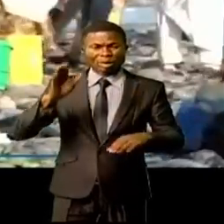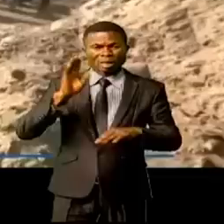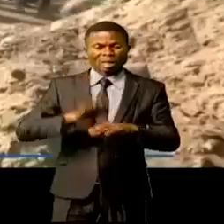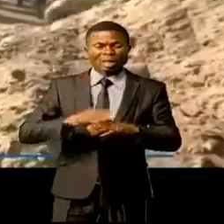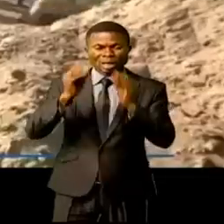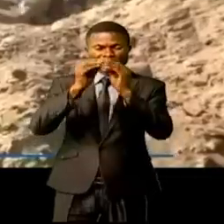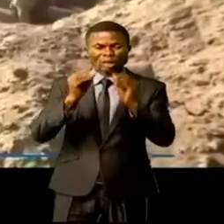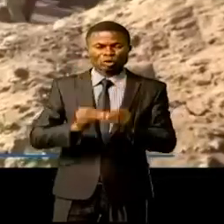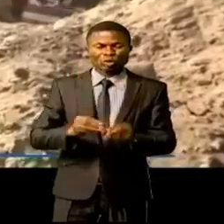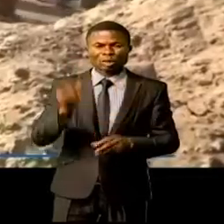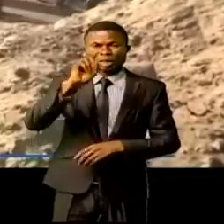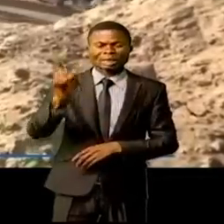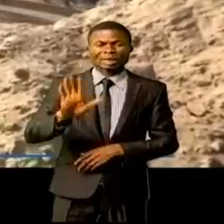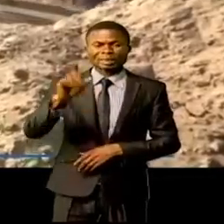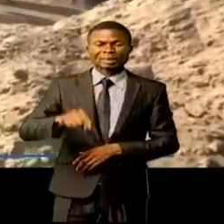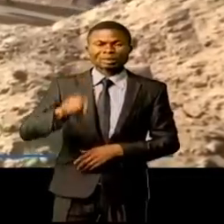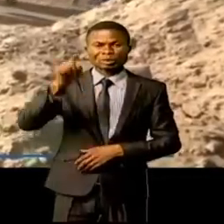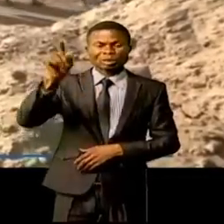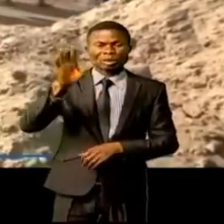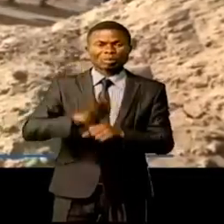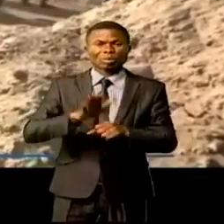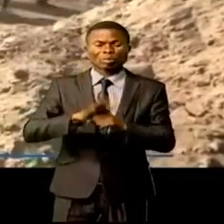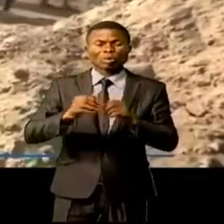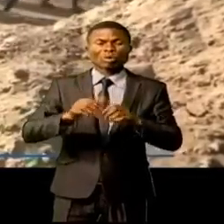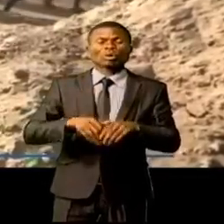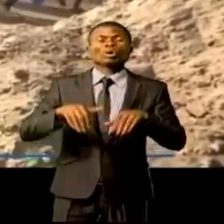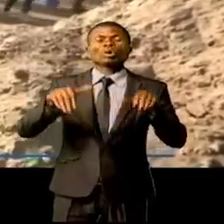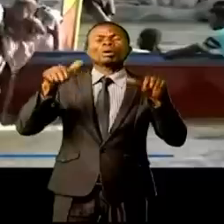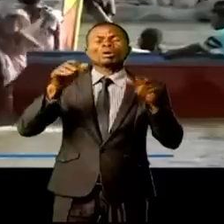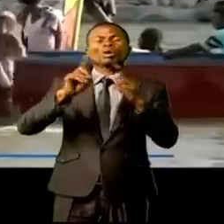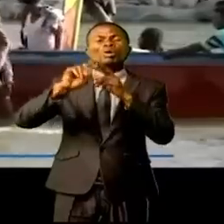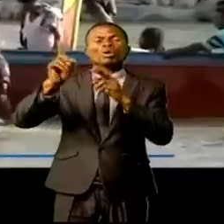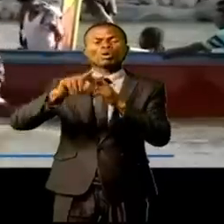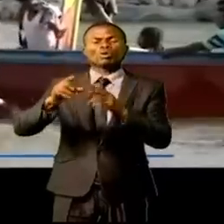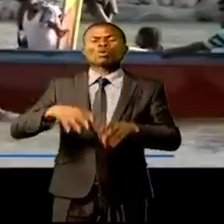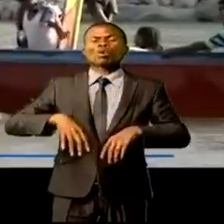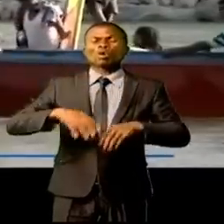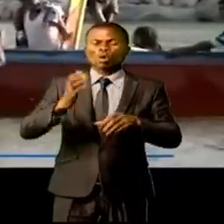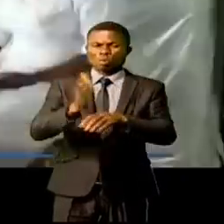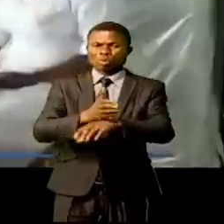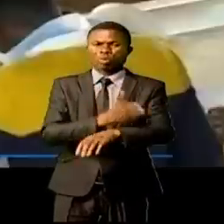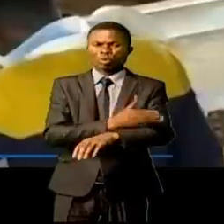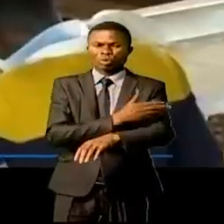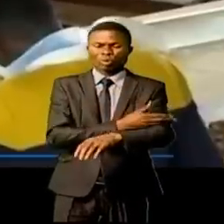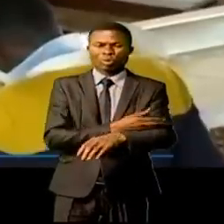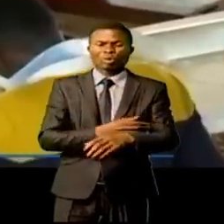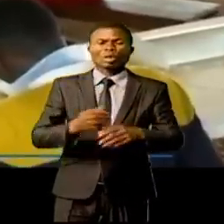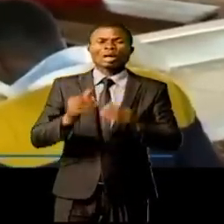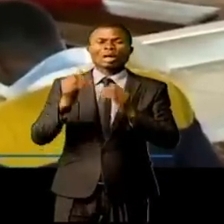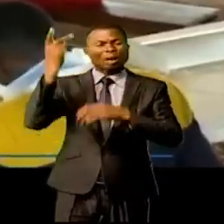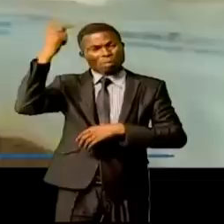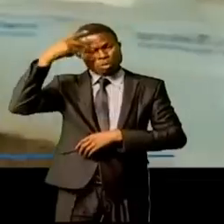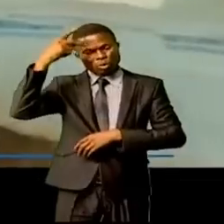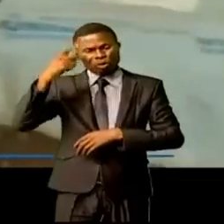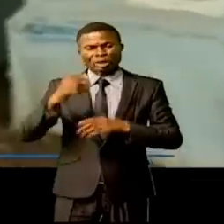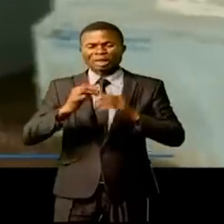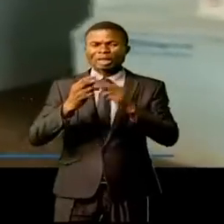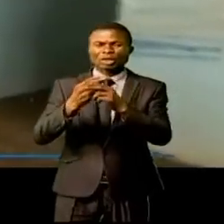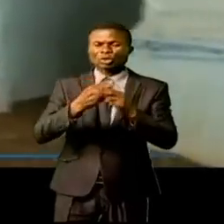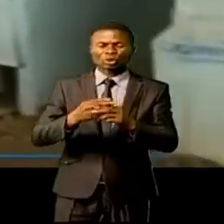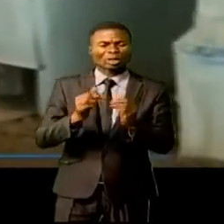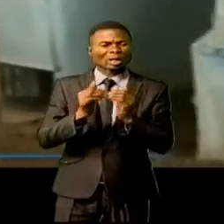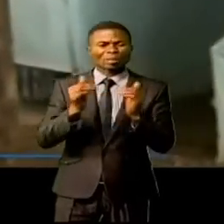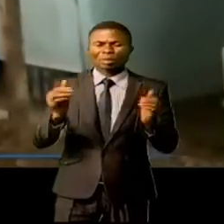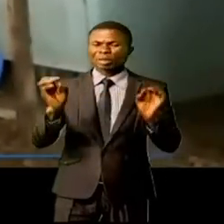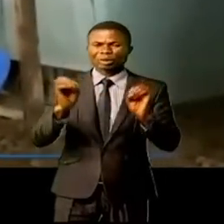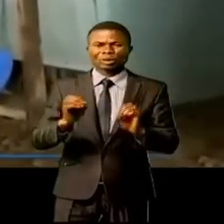35 millions. Le nombre de réfugiés et de déplacés n'a cessé d'augmenter. Les instabilités politiques et sécuritaires dans certains pays,